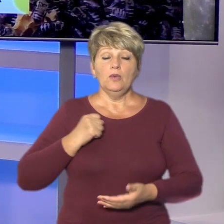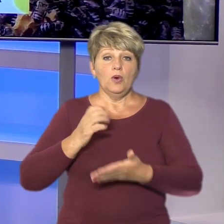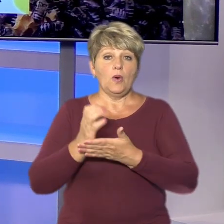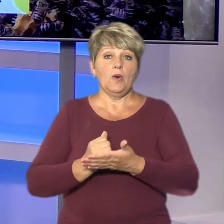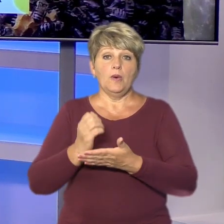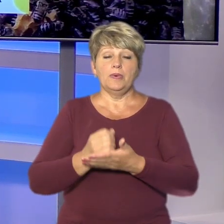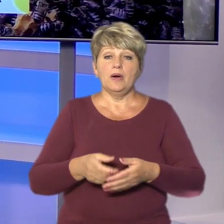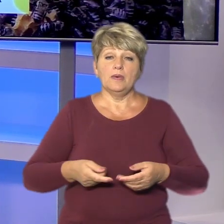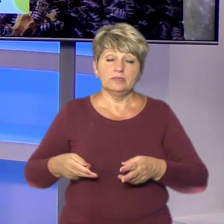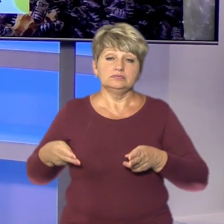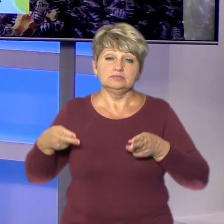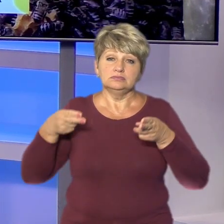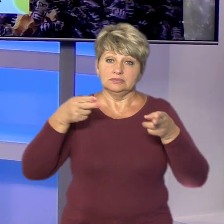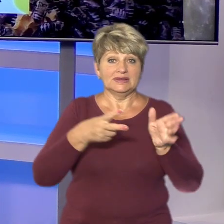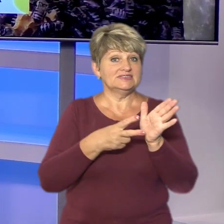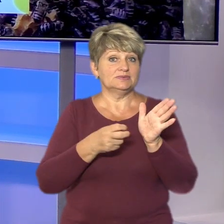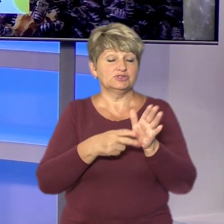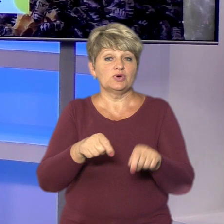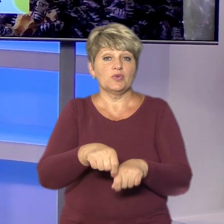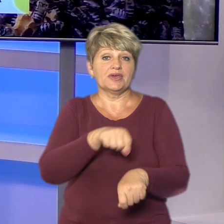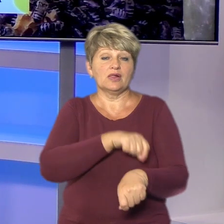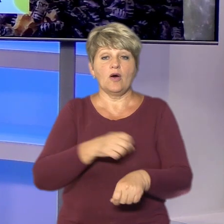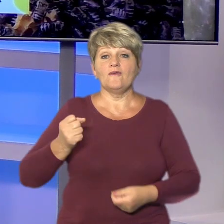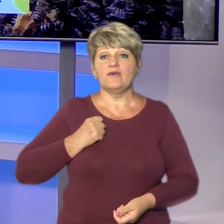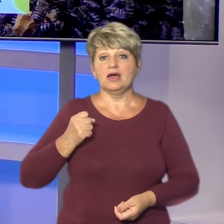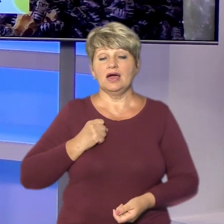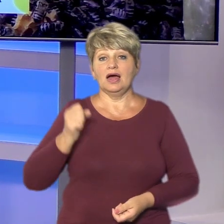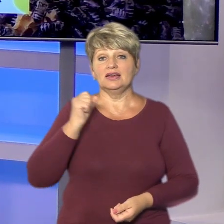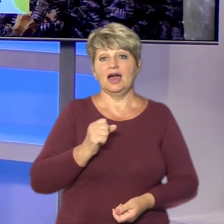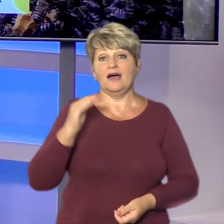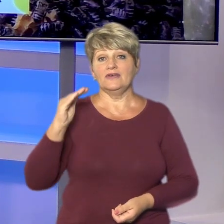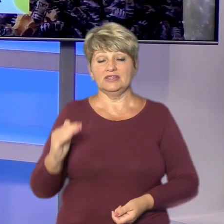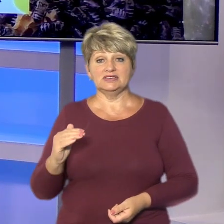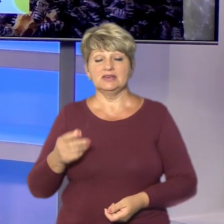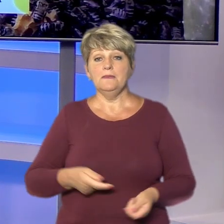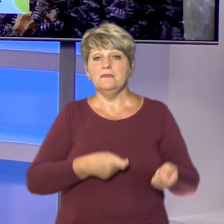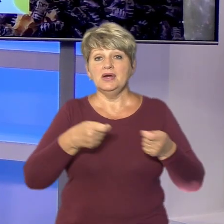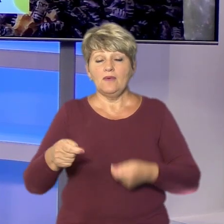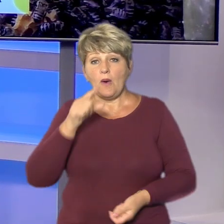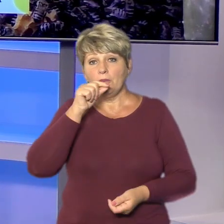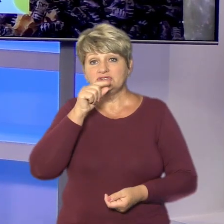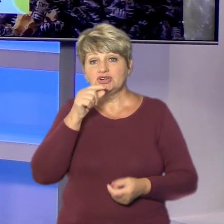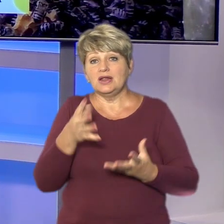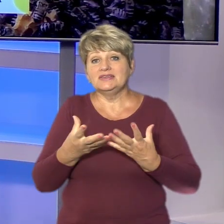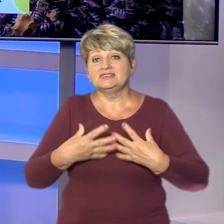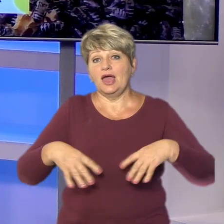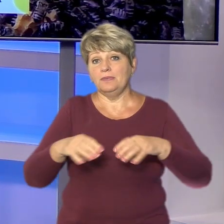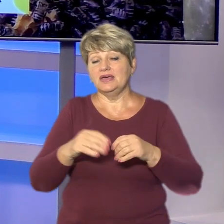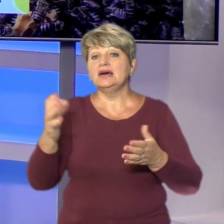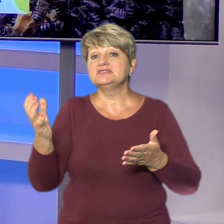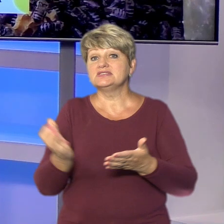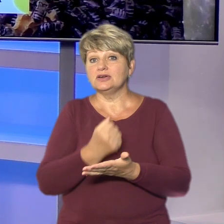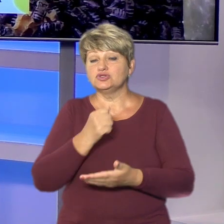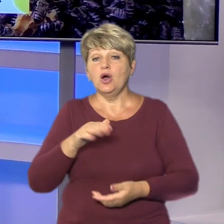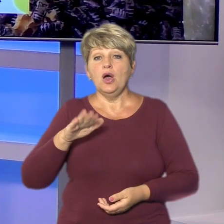проїхали 700 кілометрів. Військовий Олександр Афанасьєв привіз до Черкас бджоли на сімейство. Знайшов їх